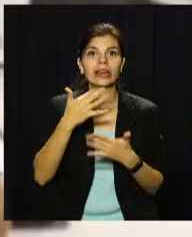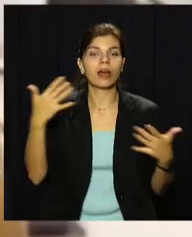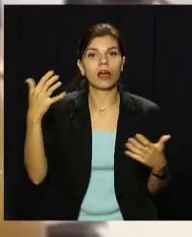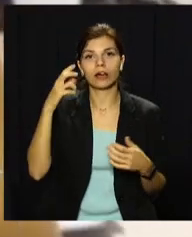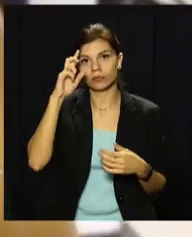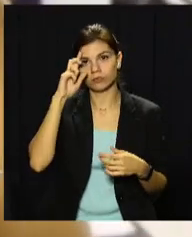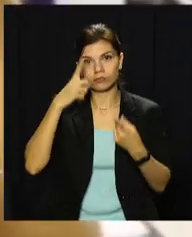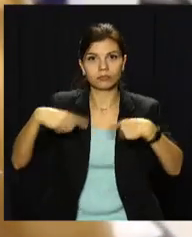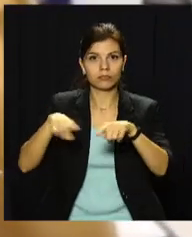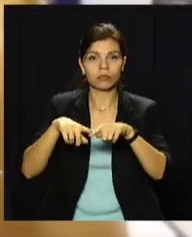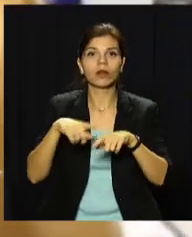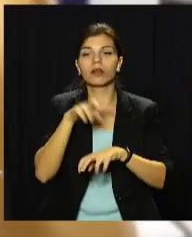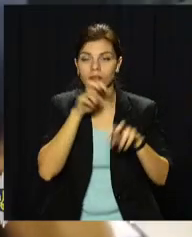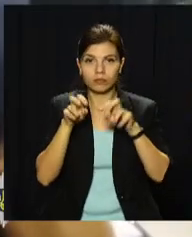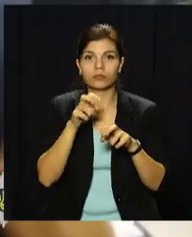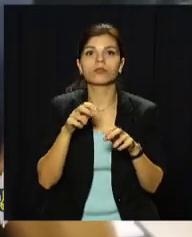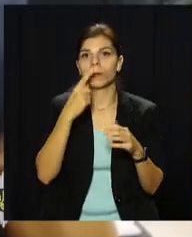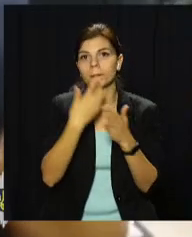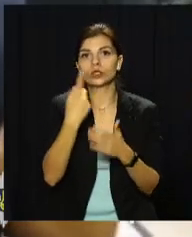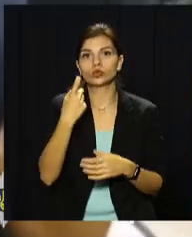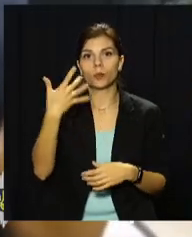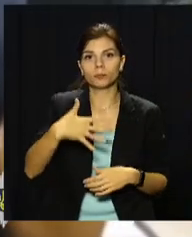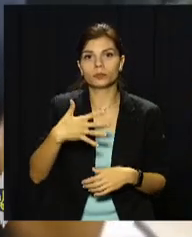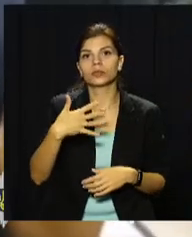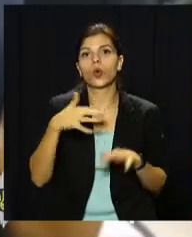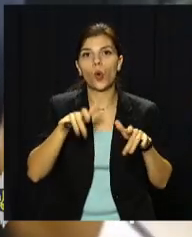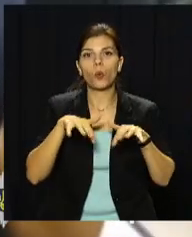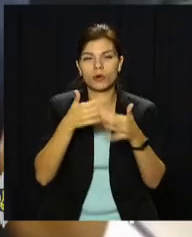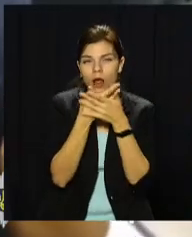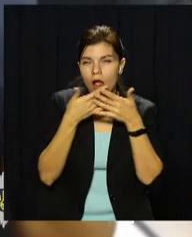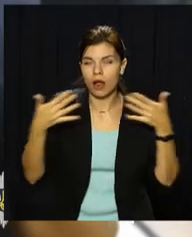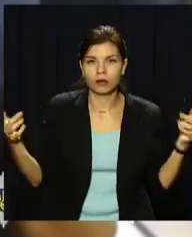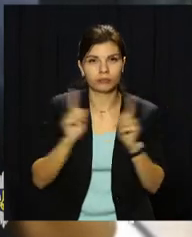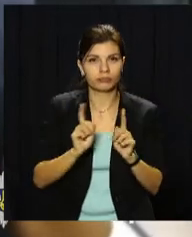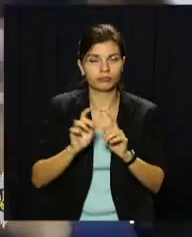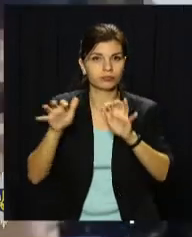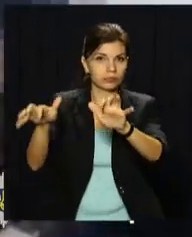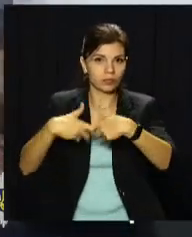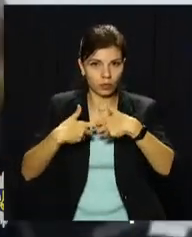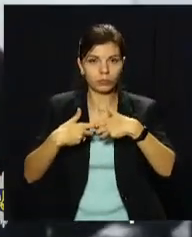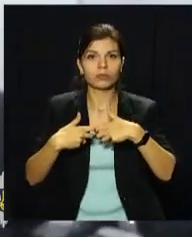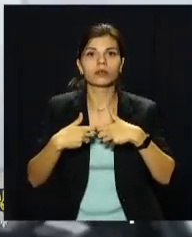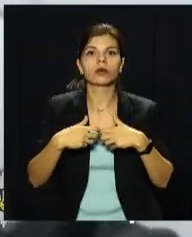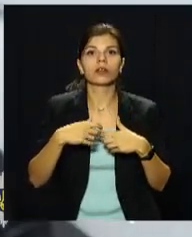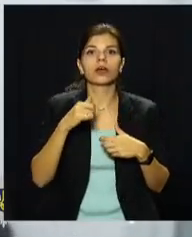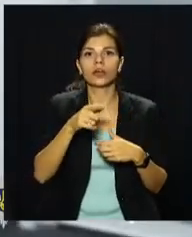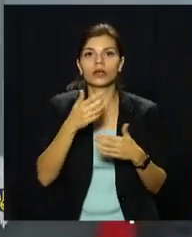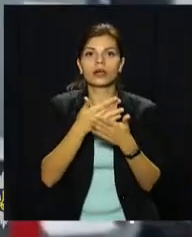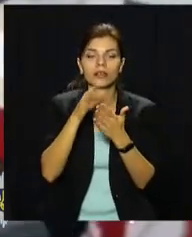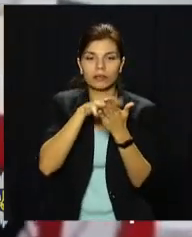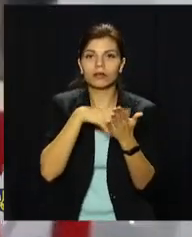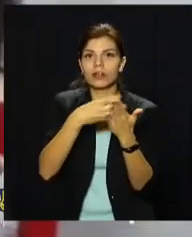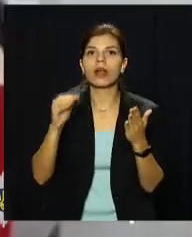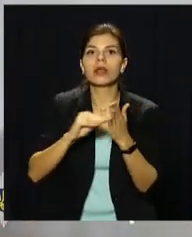країн. Під час обшуків вилучили понад 150 одиниць комп'ютерної техніки, а також чорнові записи з інструкціями та